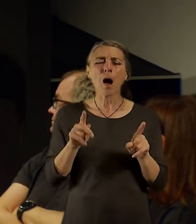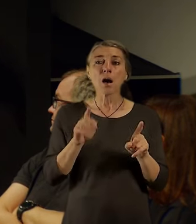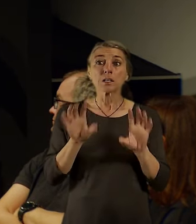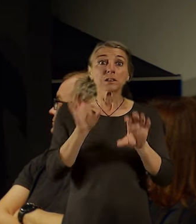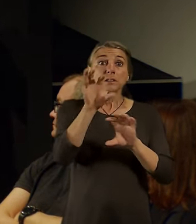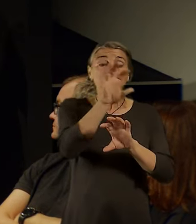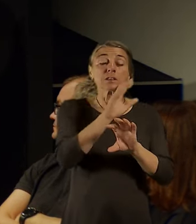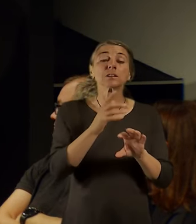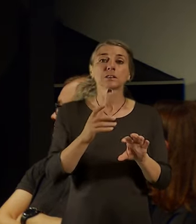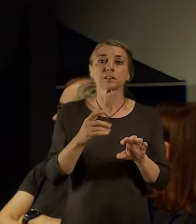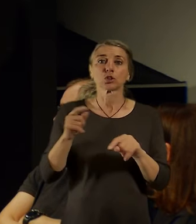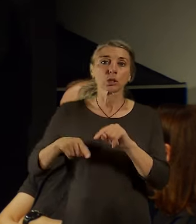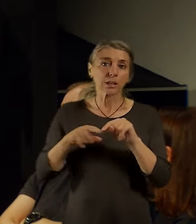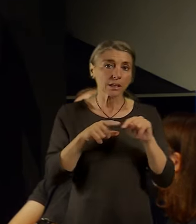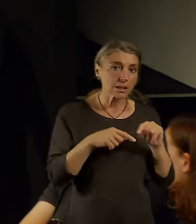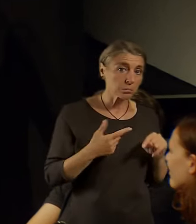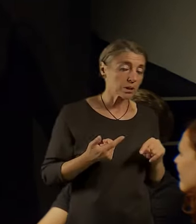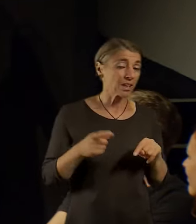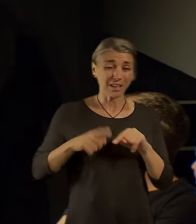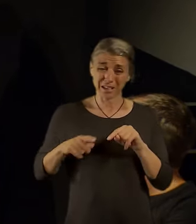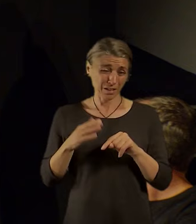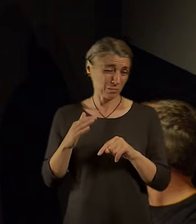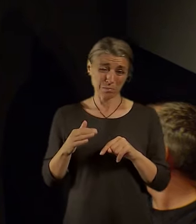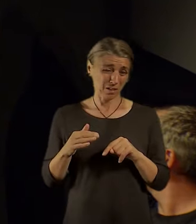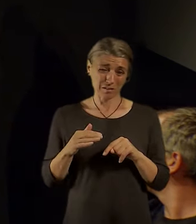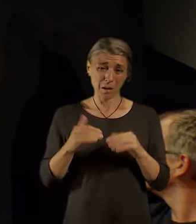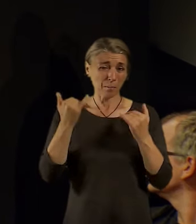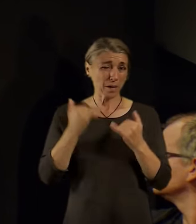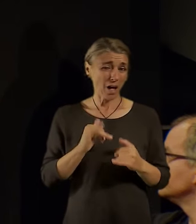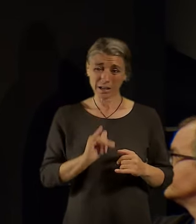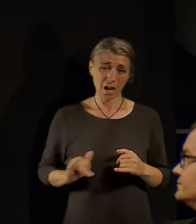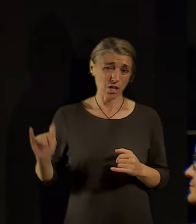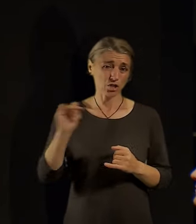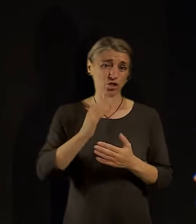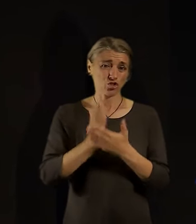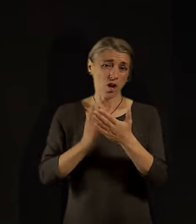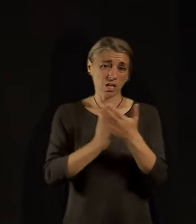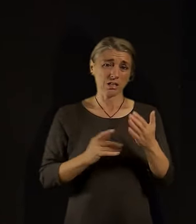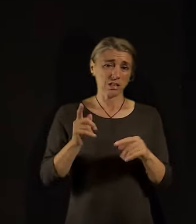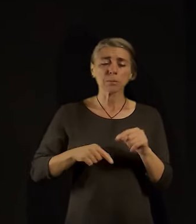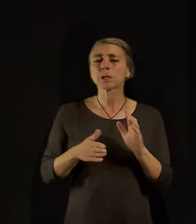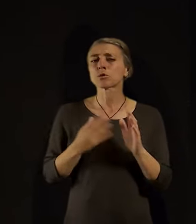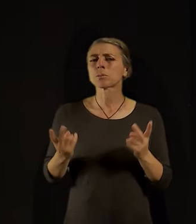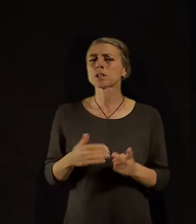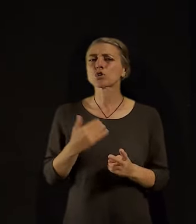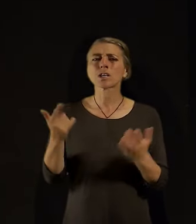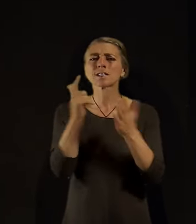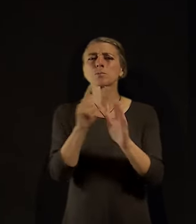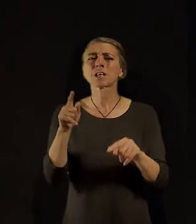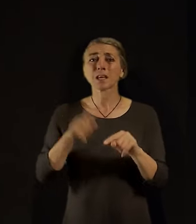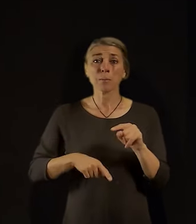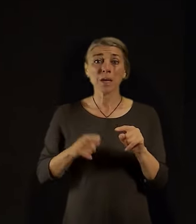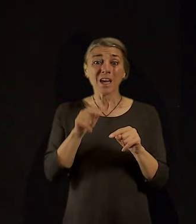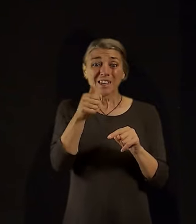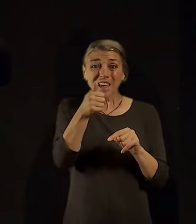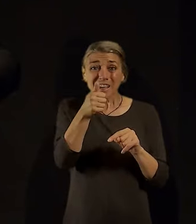rovnoměrně po celé Praze dá se říct. Když někde chybí nějaká kapacita, tak tam bylo 700 míst ve školkách, ale ty nechybí na Praze 10